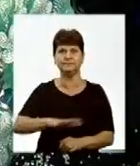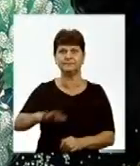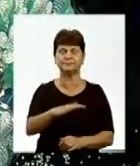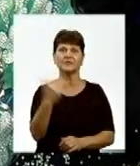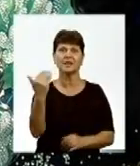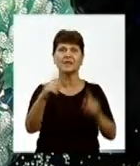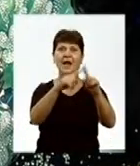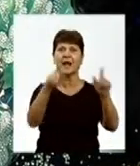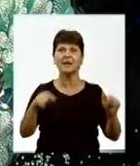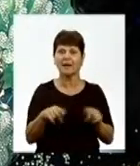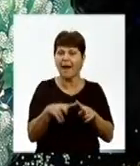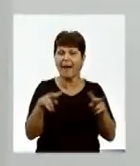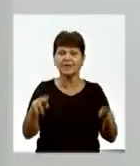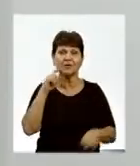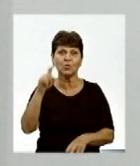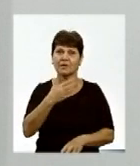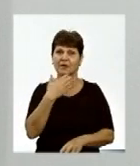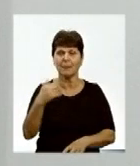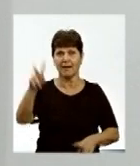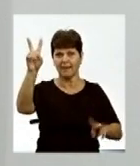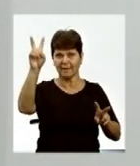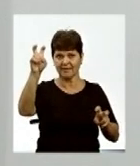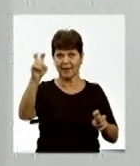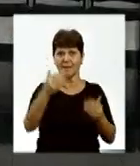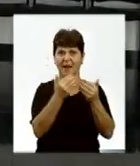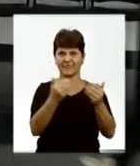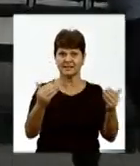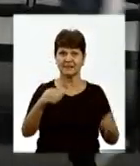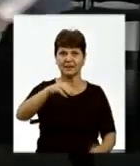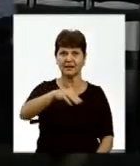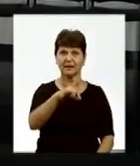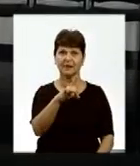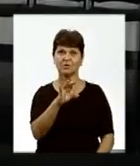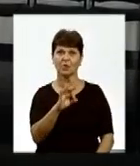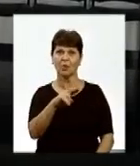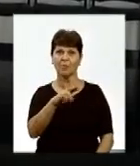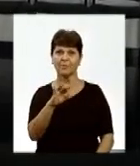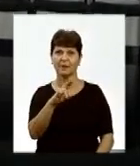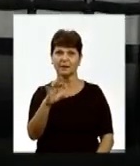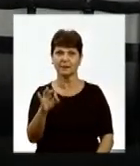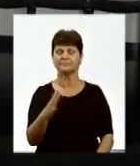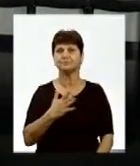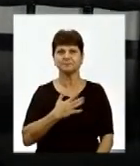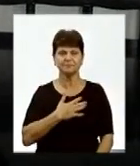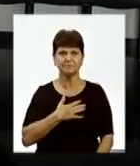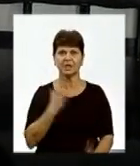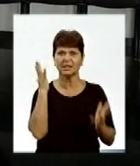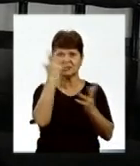саме її картини аналогів в Україні не мають. Тема виставки – тропіки. Мене так захопила взагалі азіатська